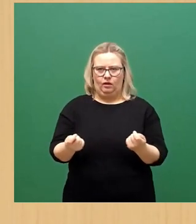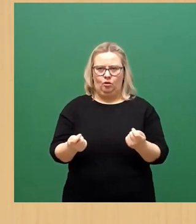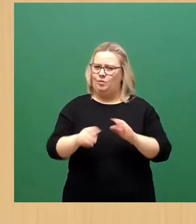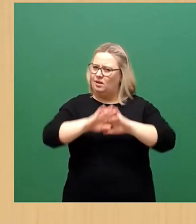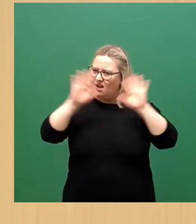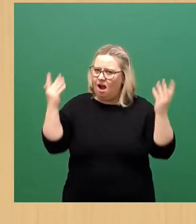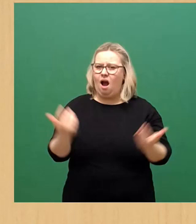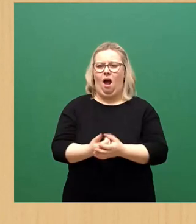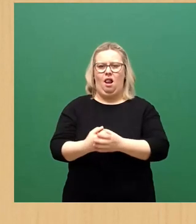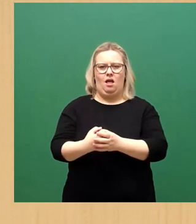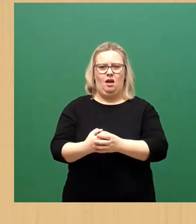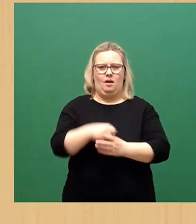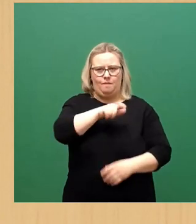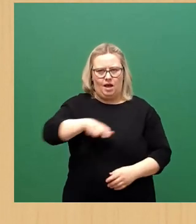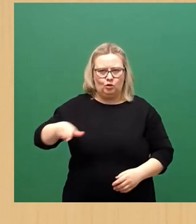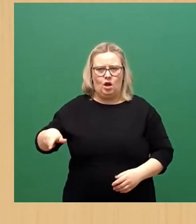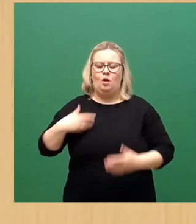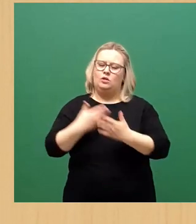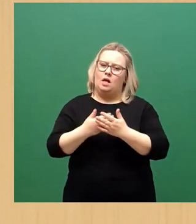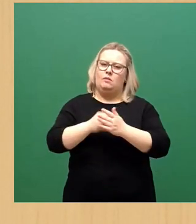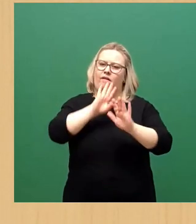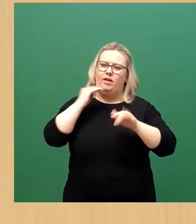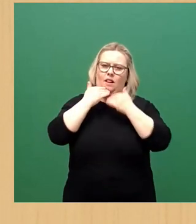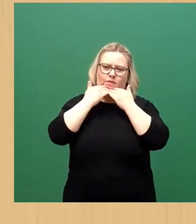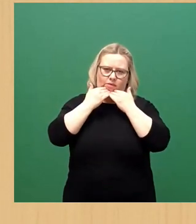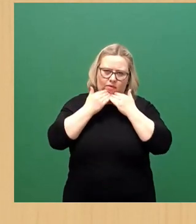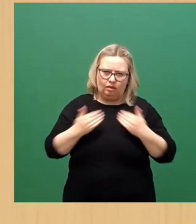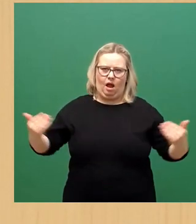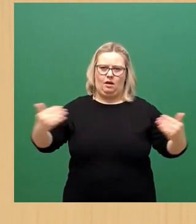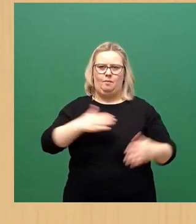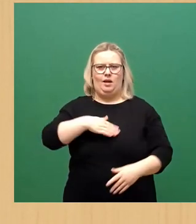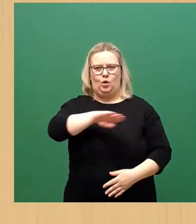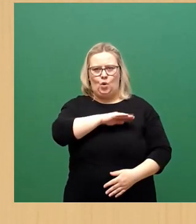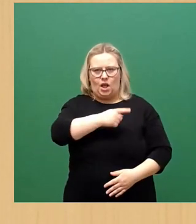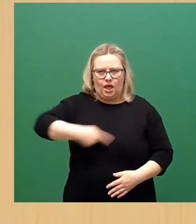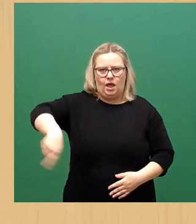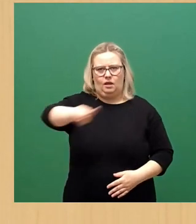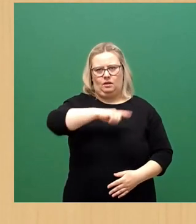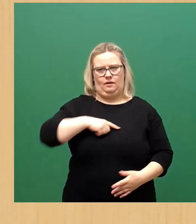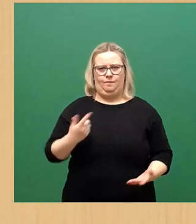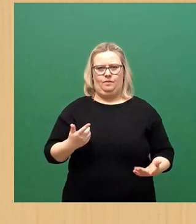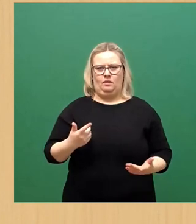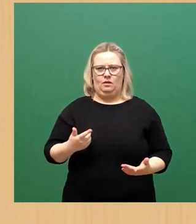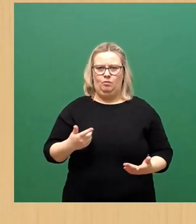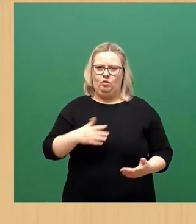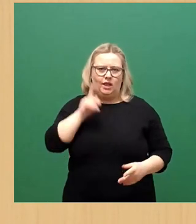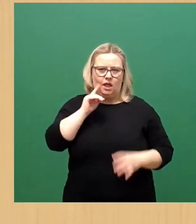Kräften. dafür nochmal ein ganz, ganz herzliches Dankeschön an alle meine Kolleginnen und Kollegen, die das wirklich jeden Tag tun.